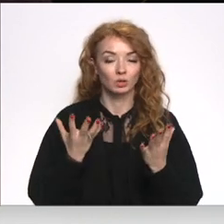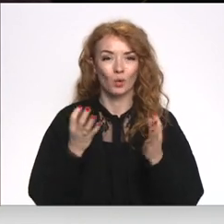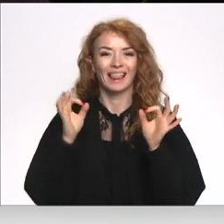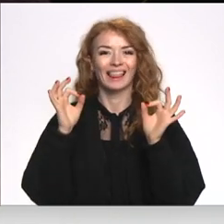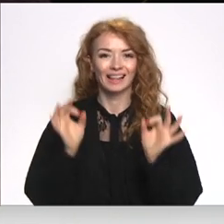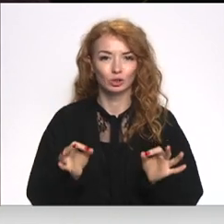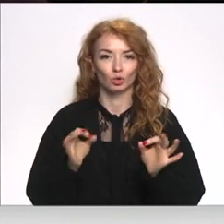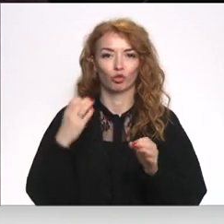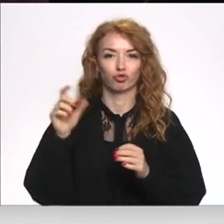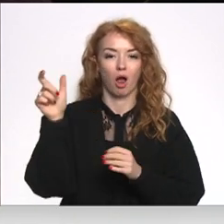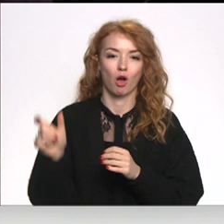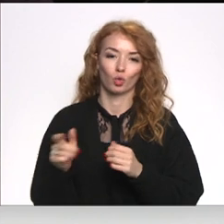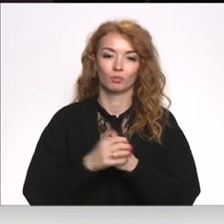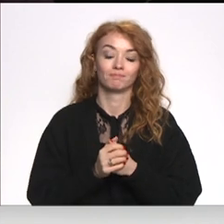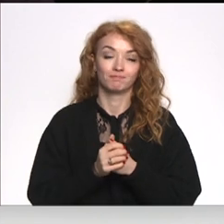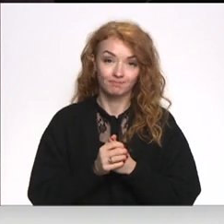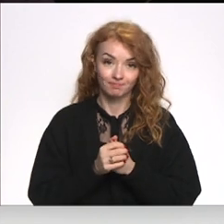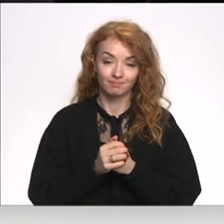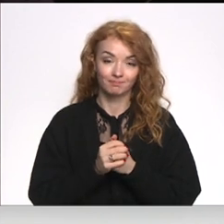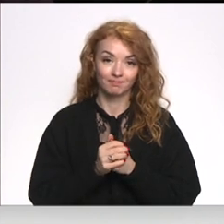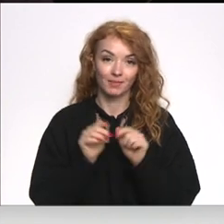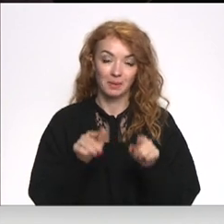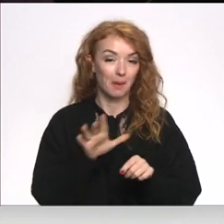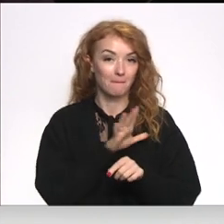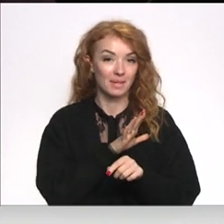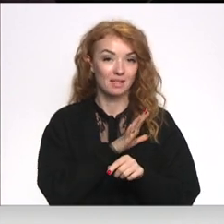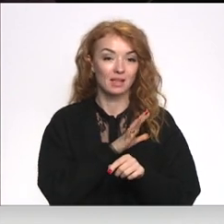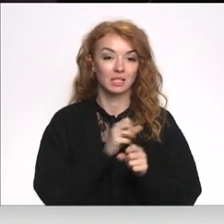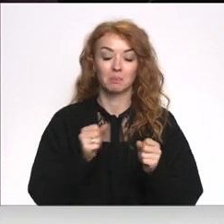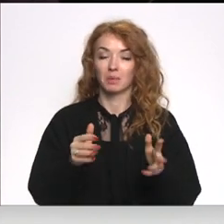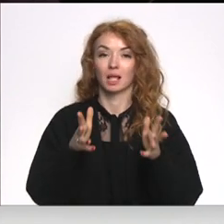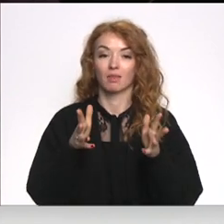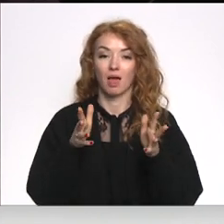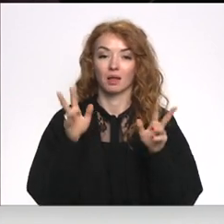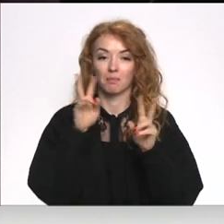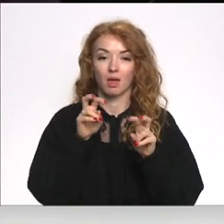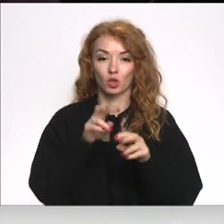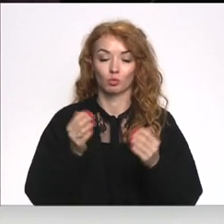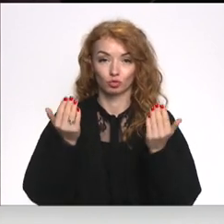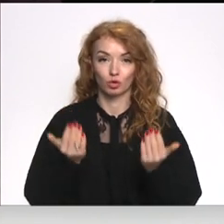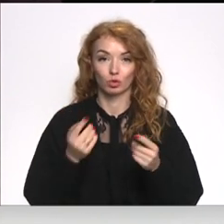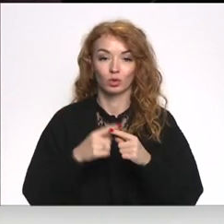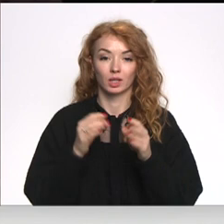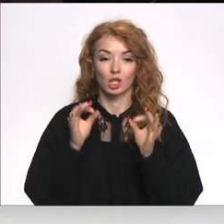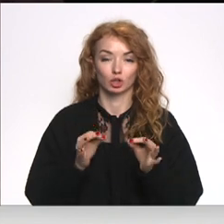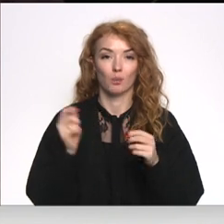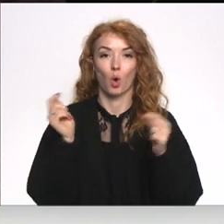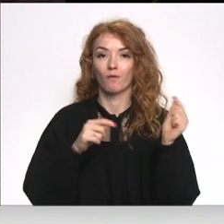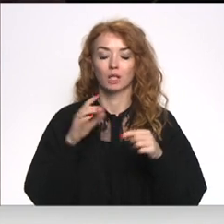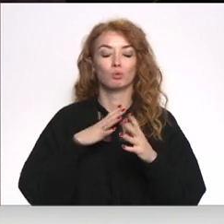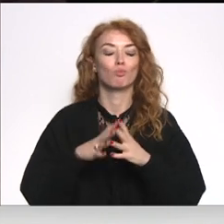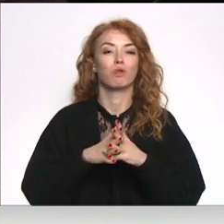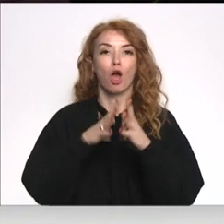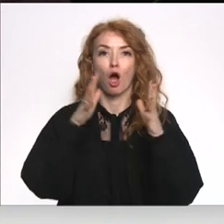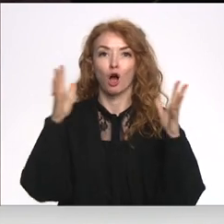īsto čaku. Tie bija tādi spiltākie pētījumi šodien. Tiešām konferences bija plaši